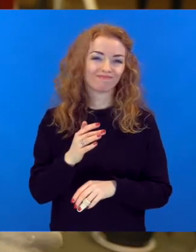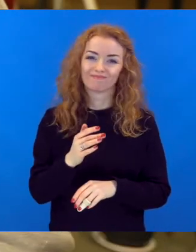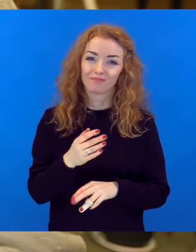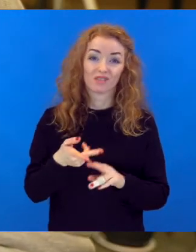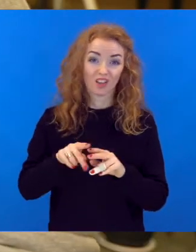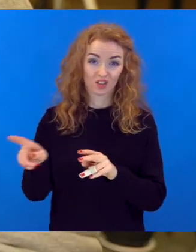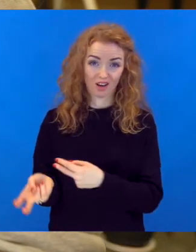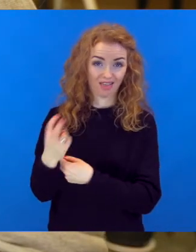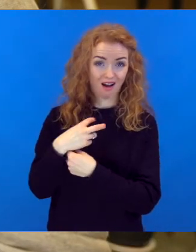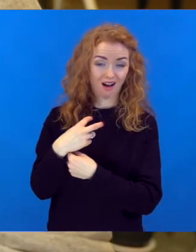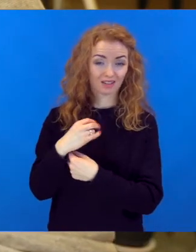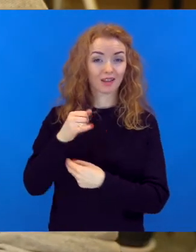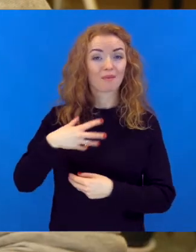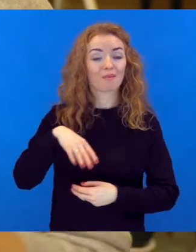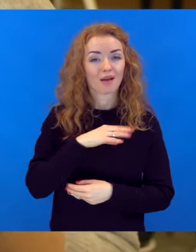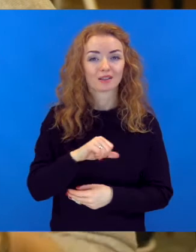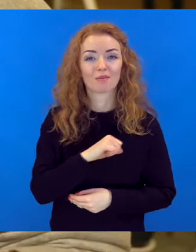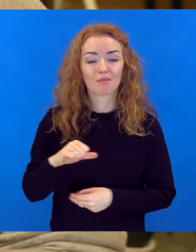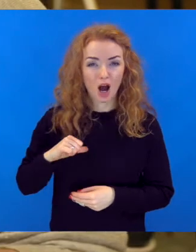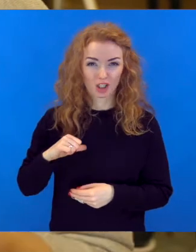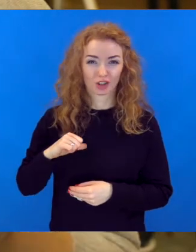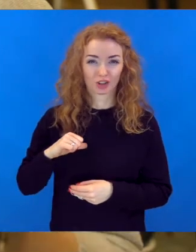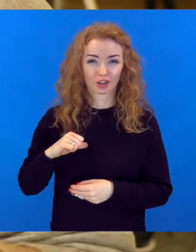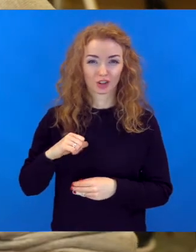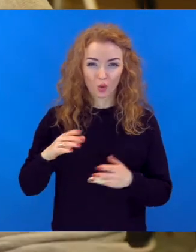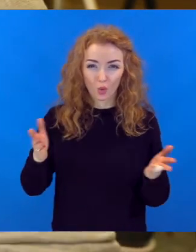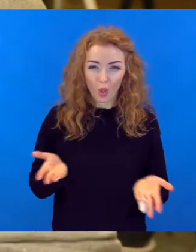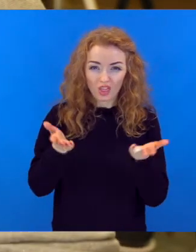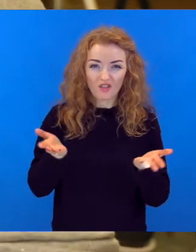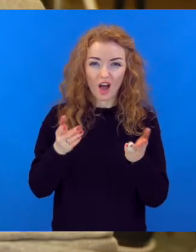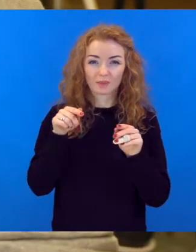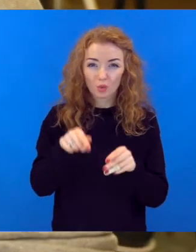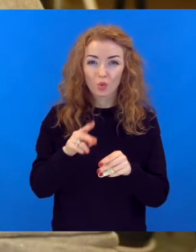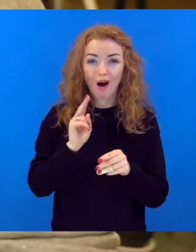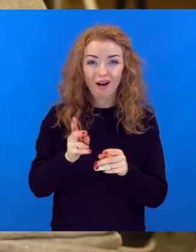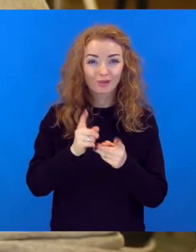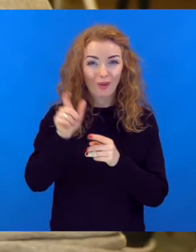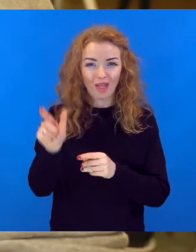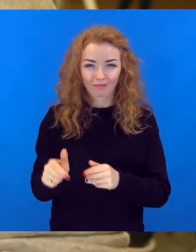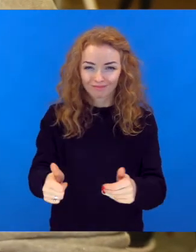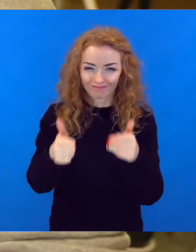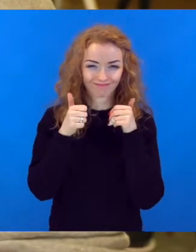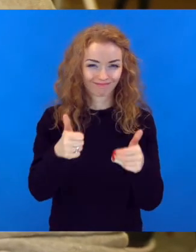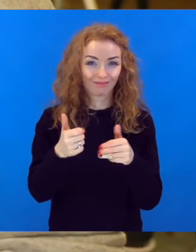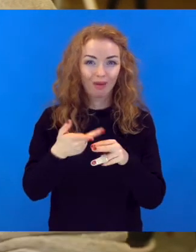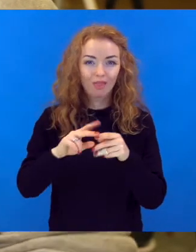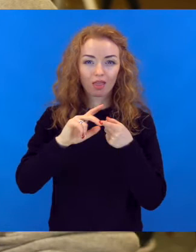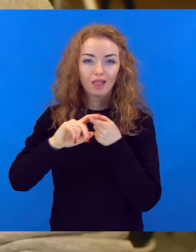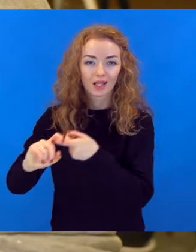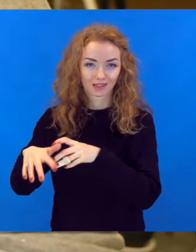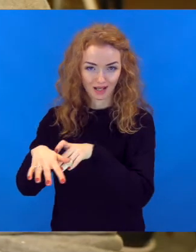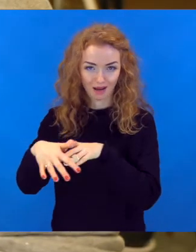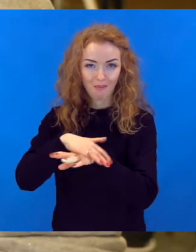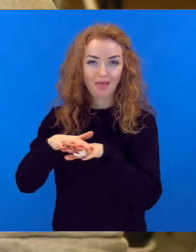nevajag un arī nenāks. Ja mēs paši kultivēsim sabiedrībā to, ka skolotājiem būtu forši, tad arī